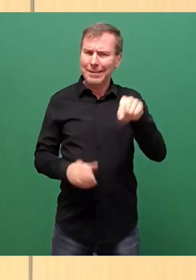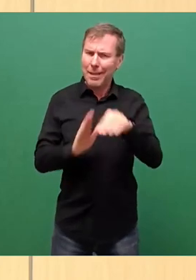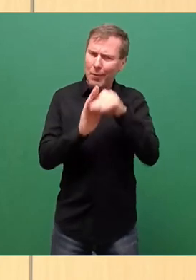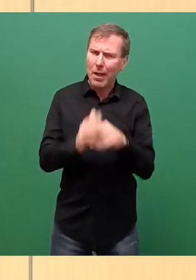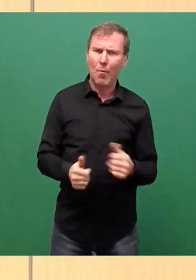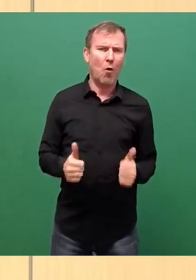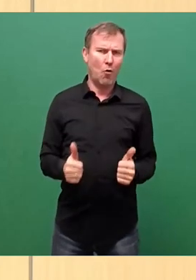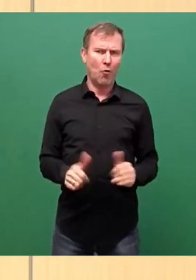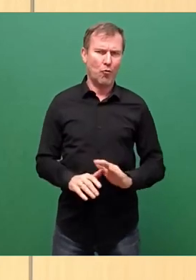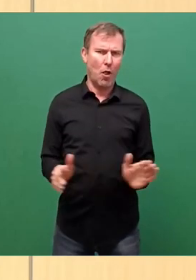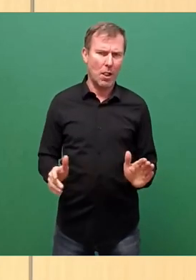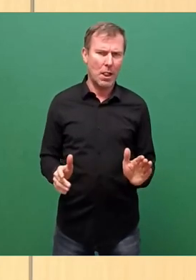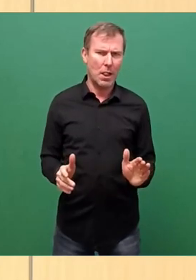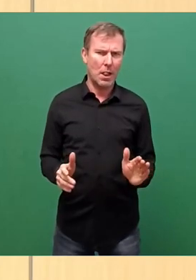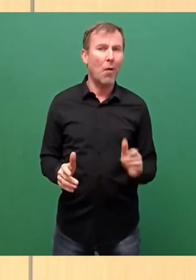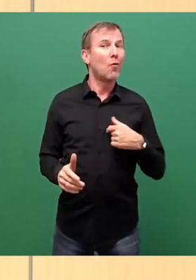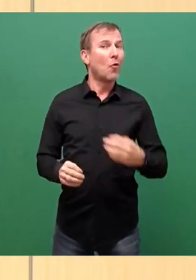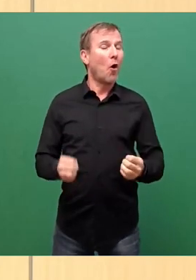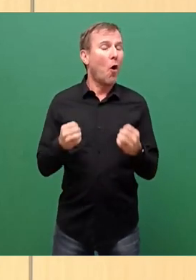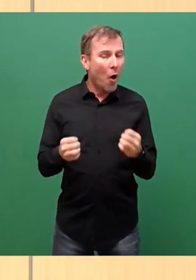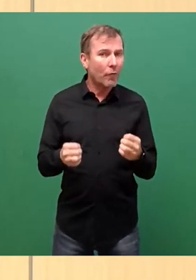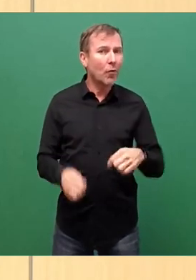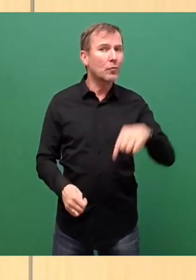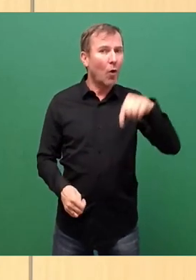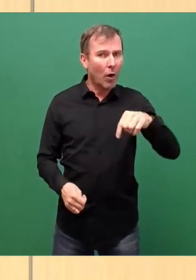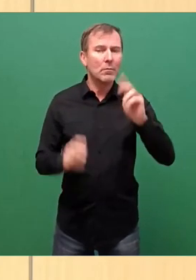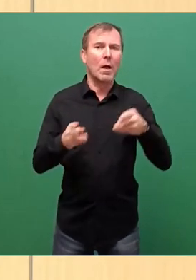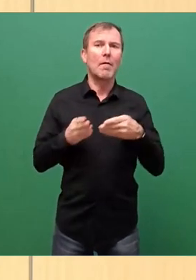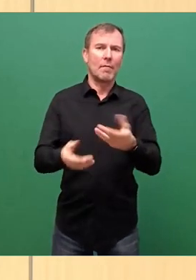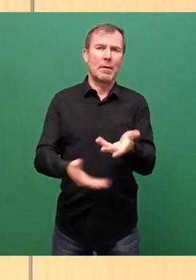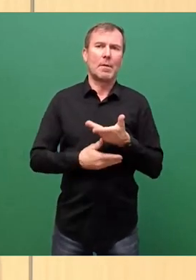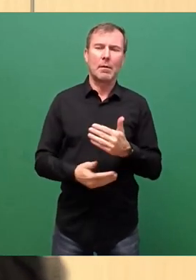hoffe, dass wir heute sozusagen das auf den Weg bringen. Dankeschön.